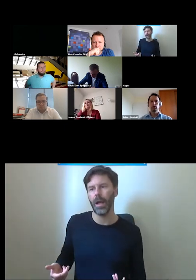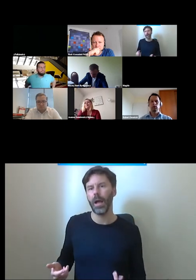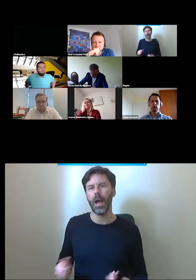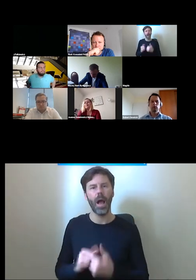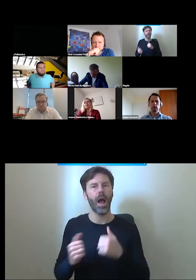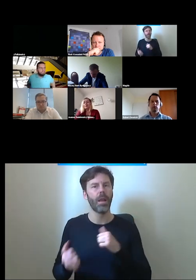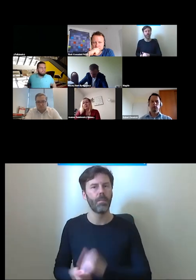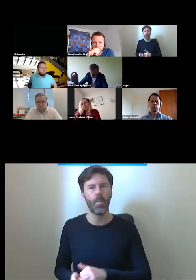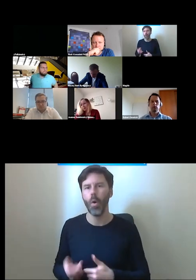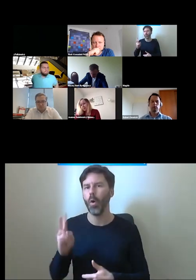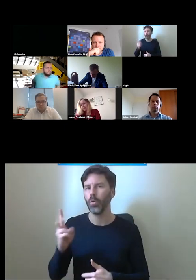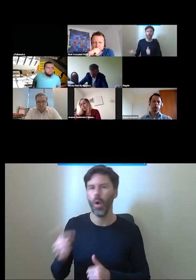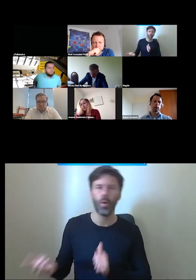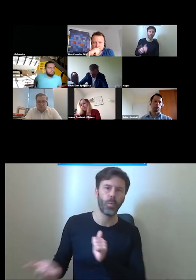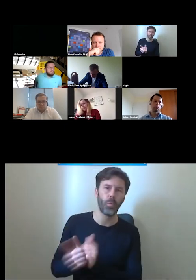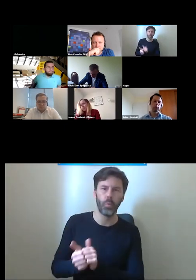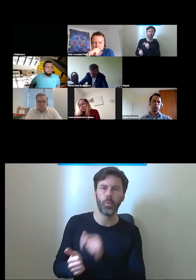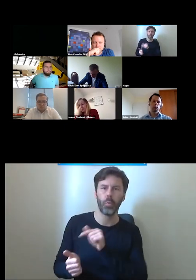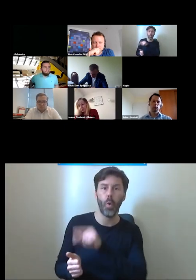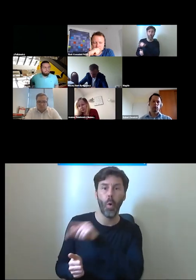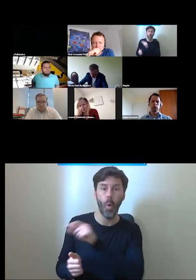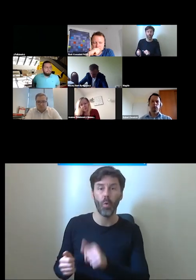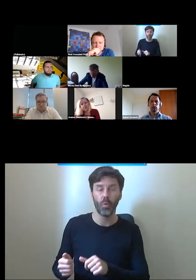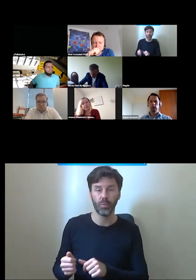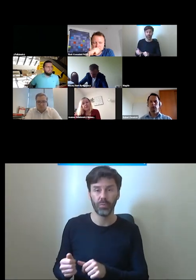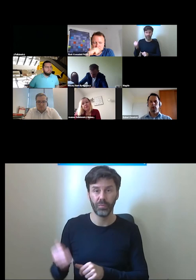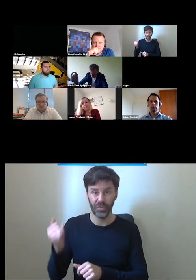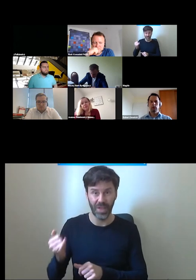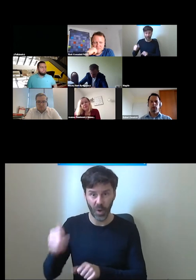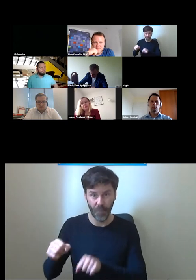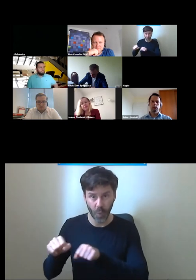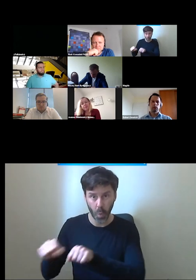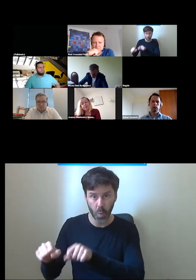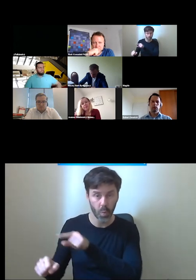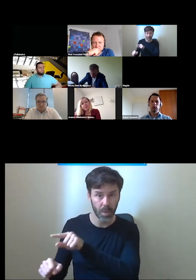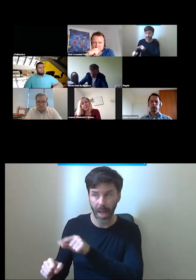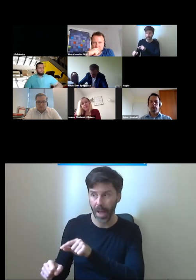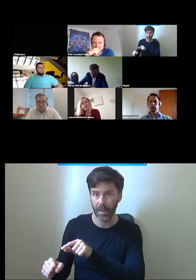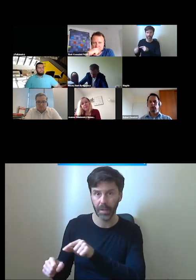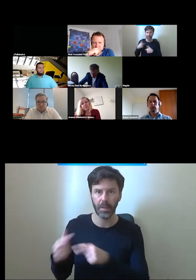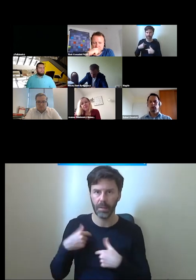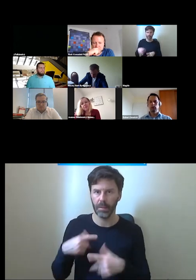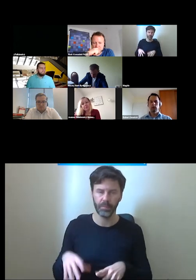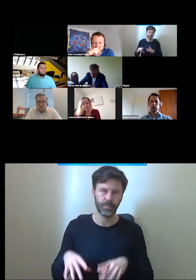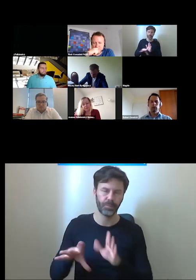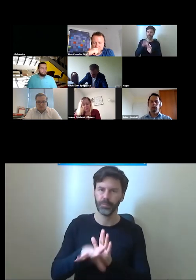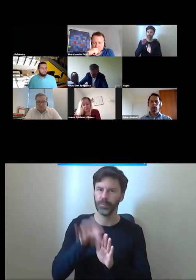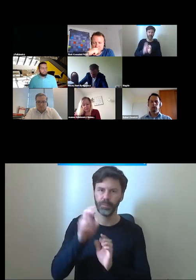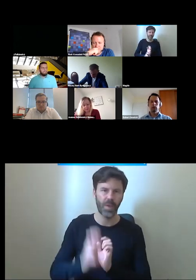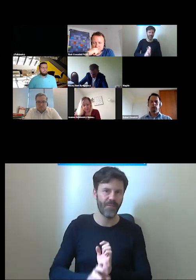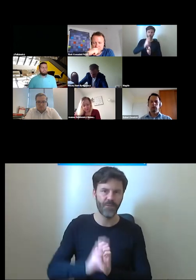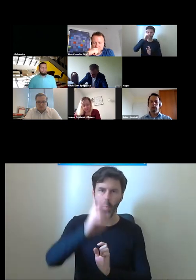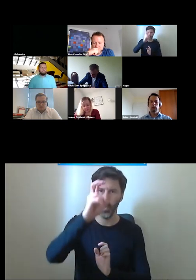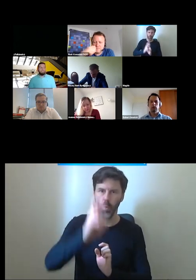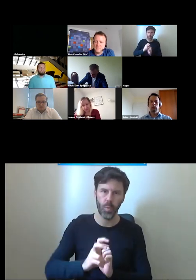przykład z kimś kto prowadzi wódzek dziecięcy no to wtedy już wybieram dźwik osobowy ewentualnie podnośnik